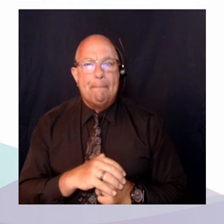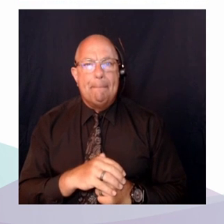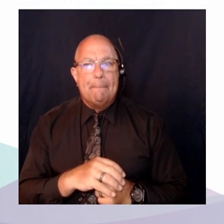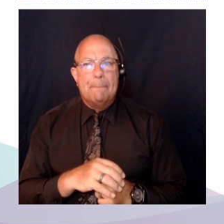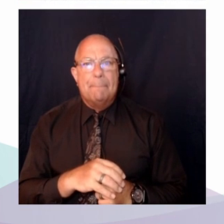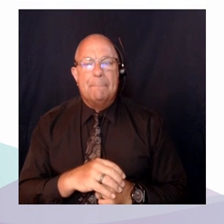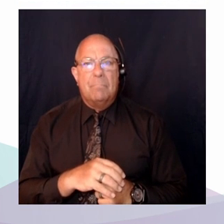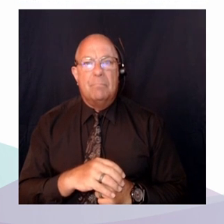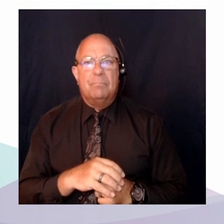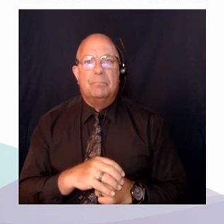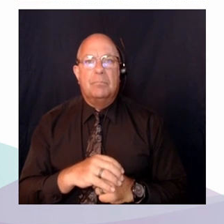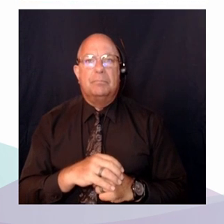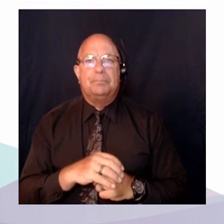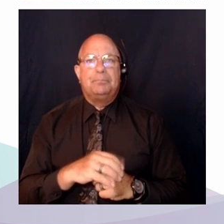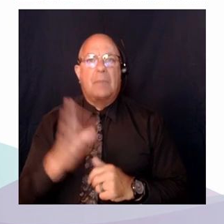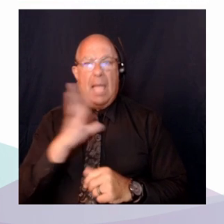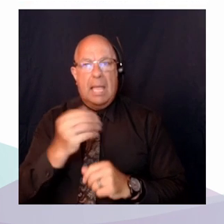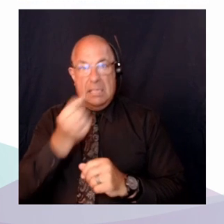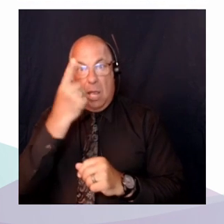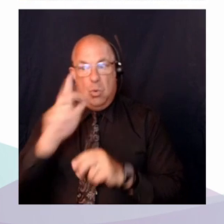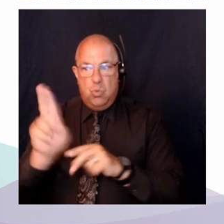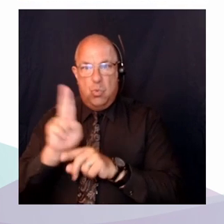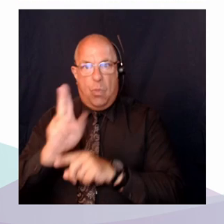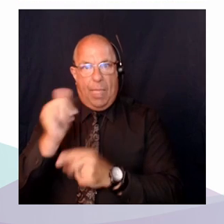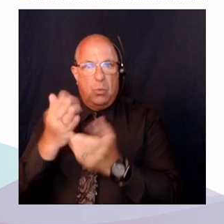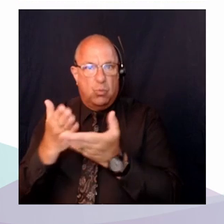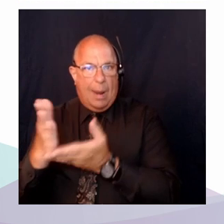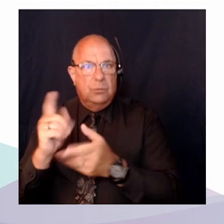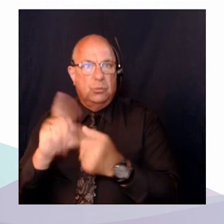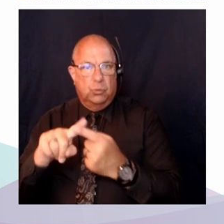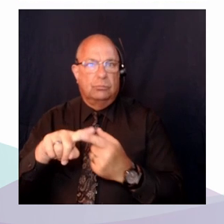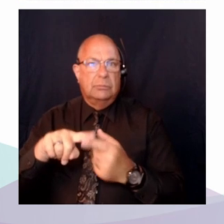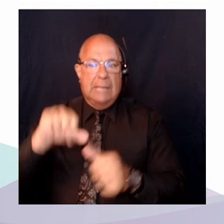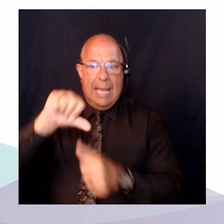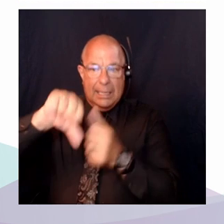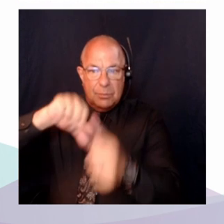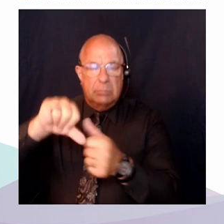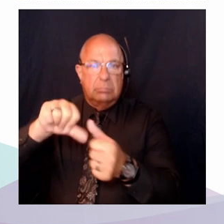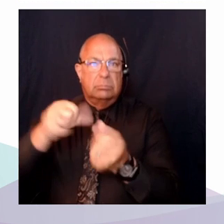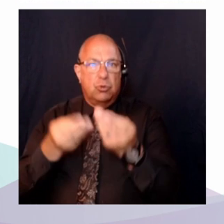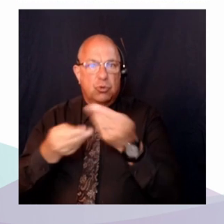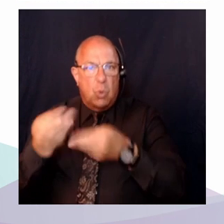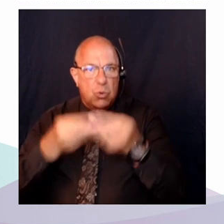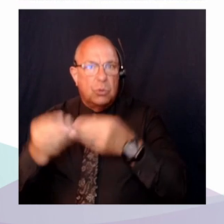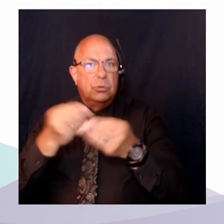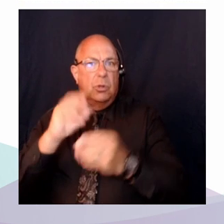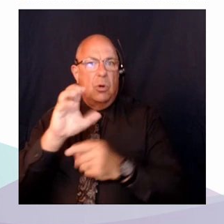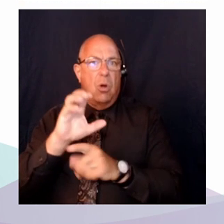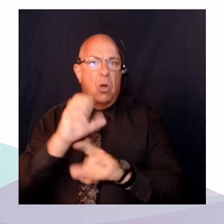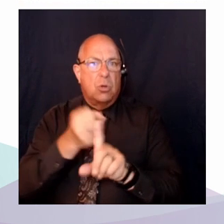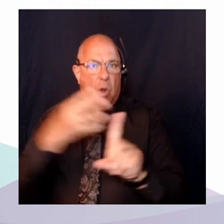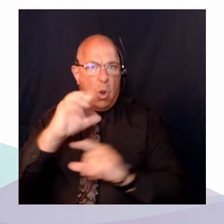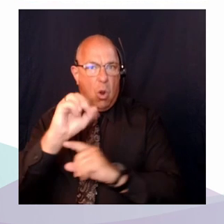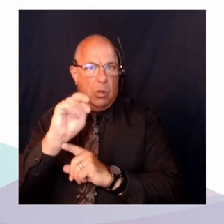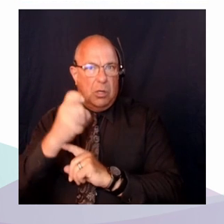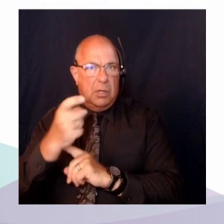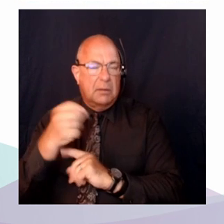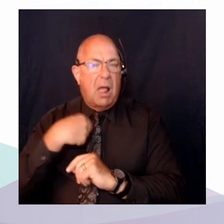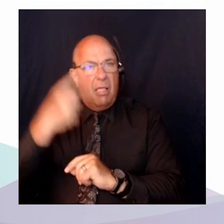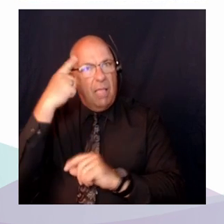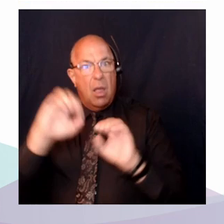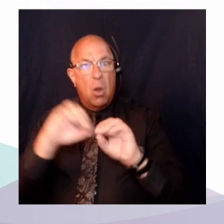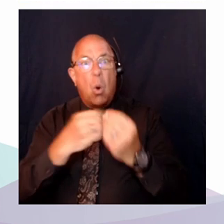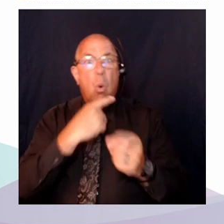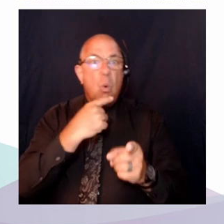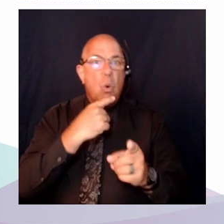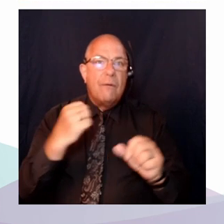Dans ma thèse, j'ai déjà étudié la contribution des organismes communautaires de lutte au VIH-SIDA à la mise en œuvre concrète du droit à la